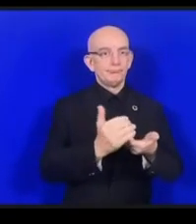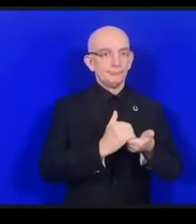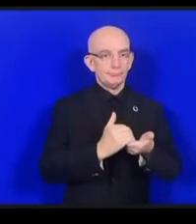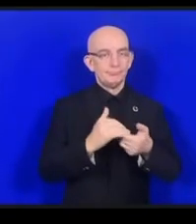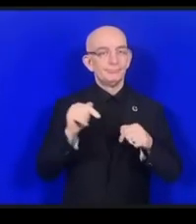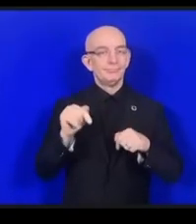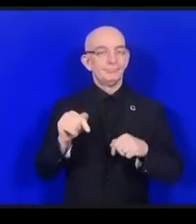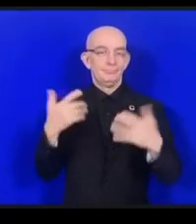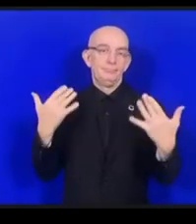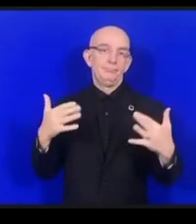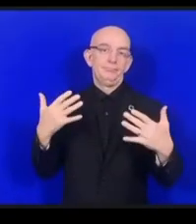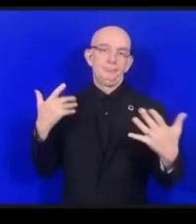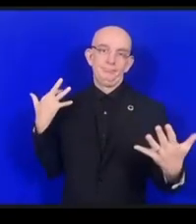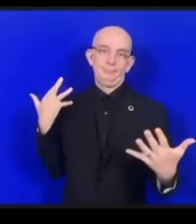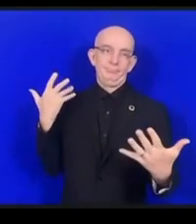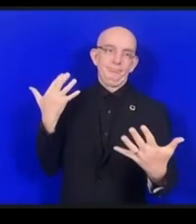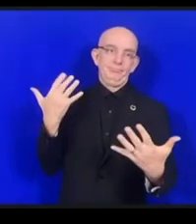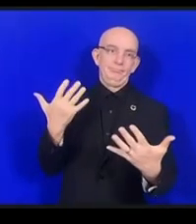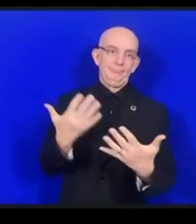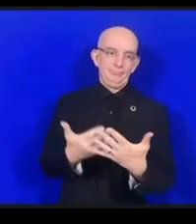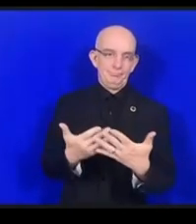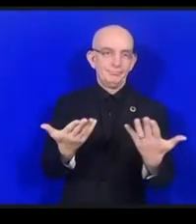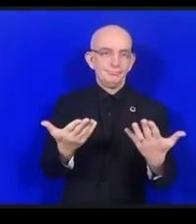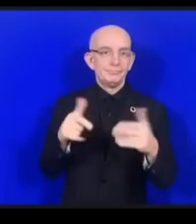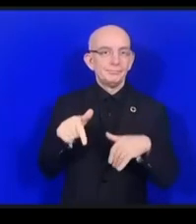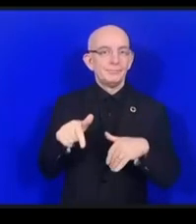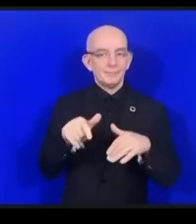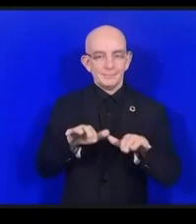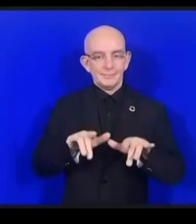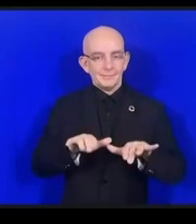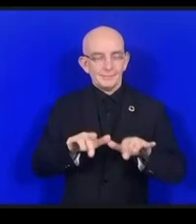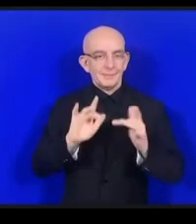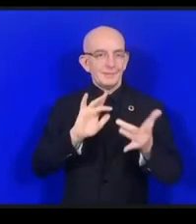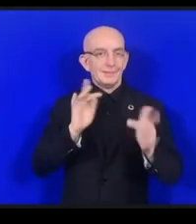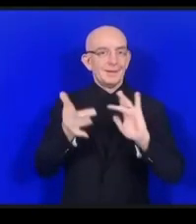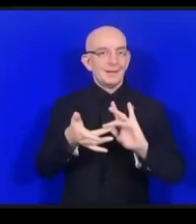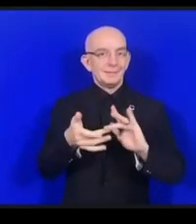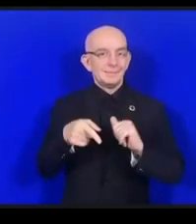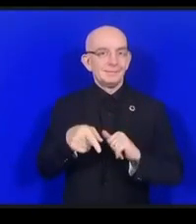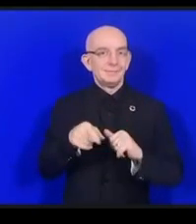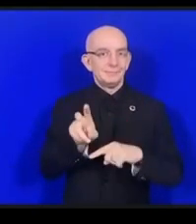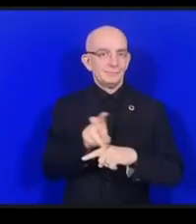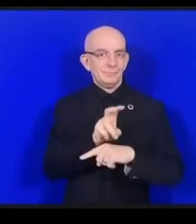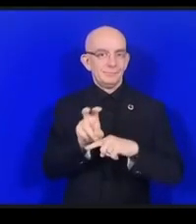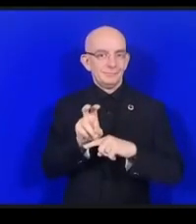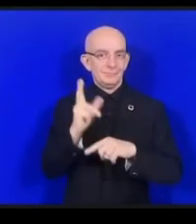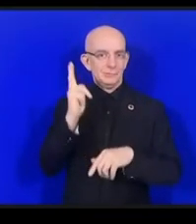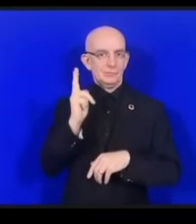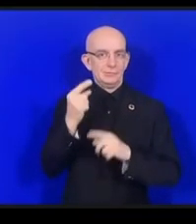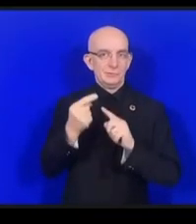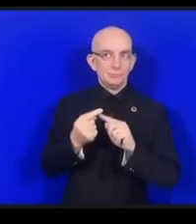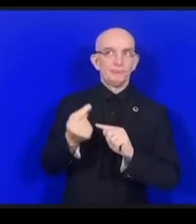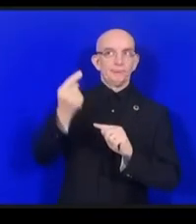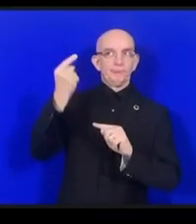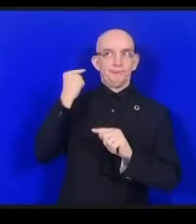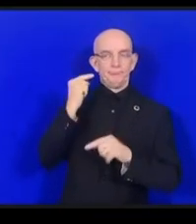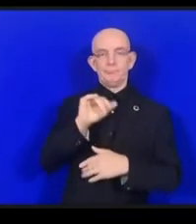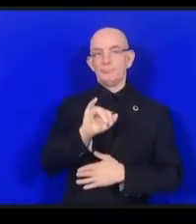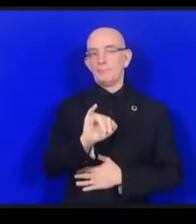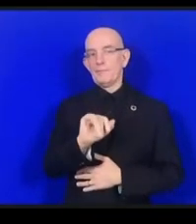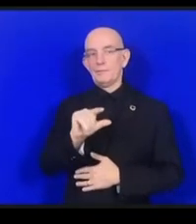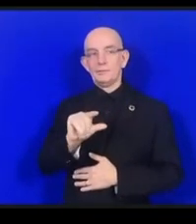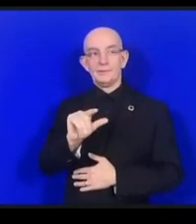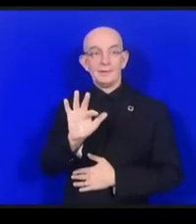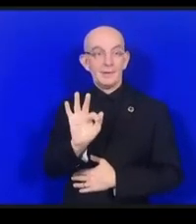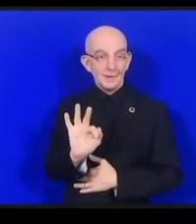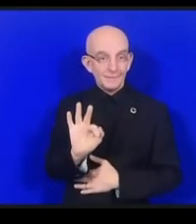全く同じ年でつまりアテナで開かれた2006年の第一回IGFで設立されましたその理由